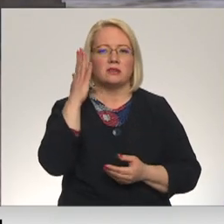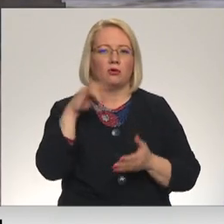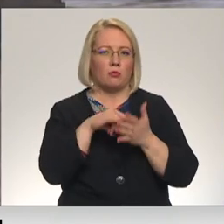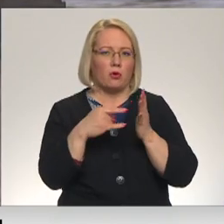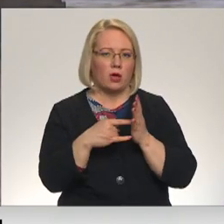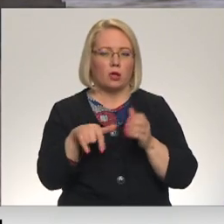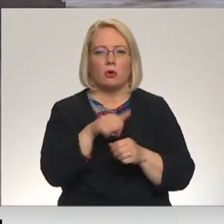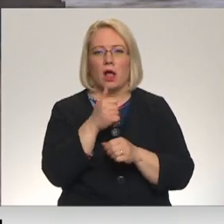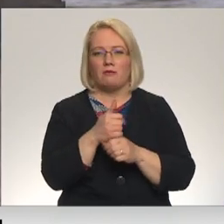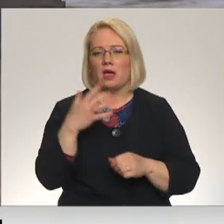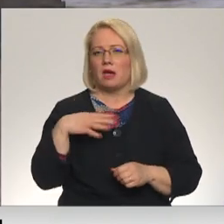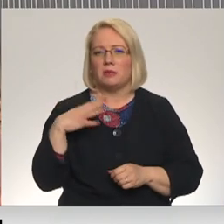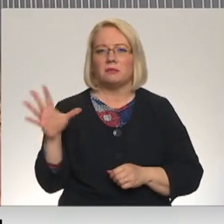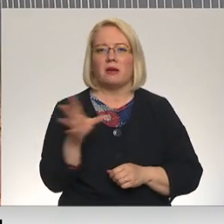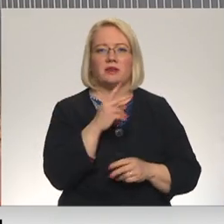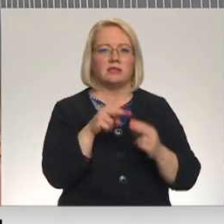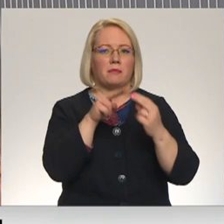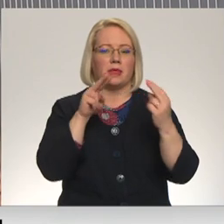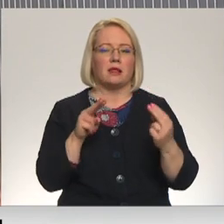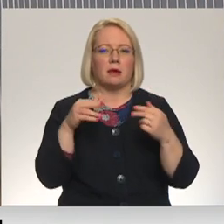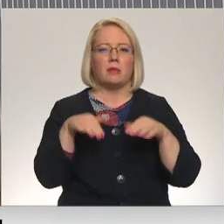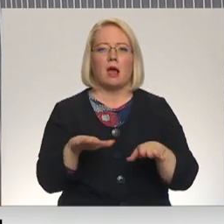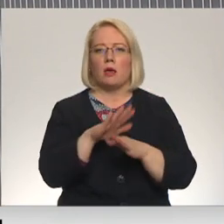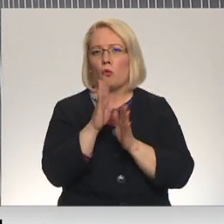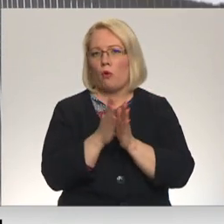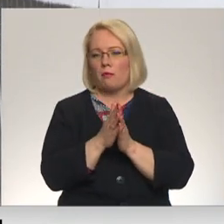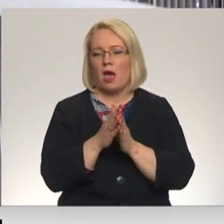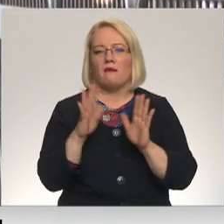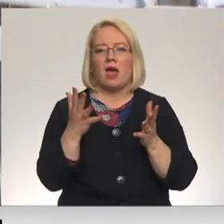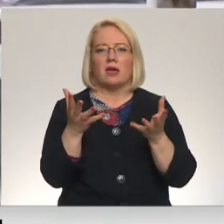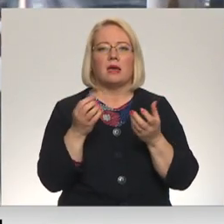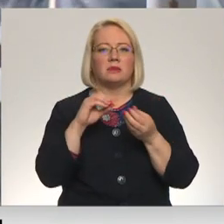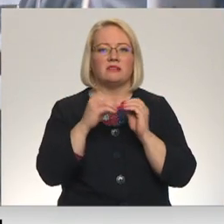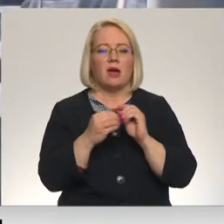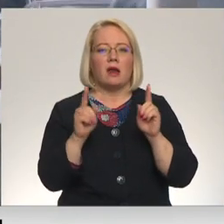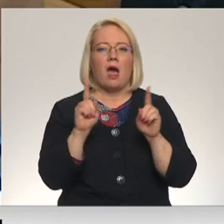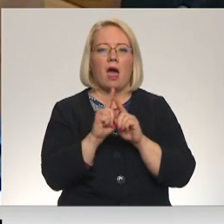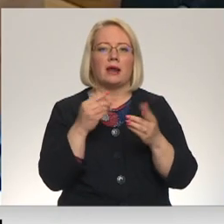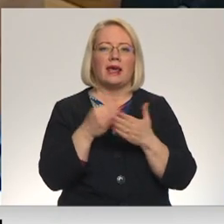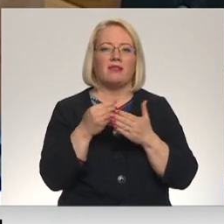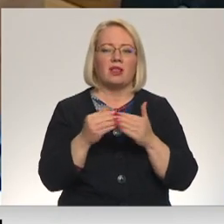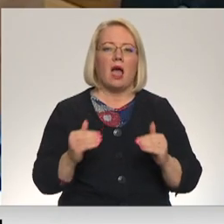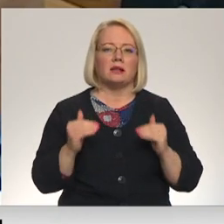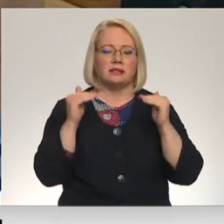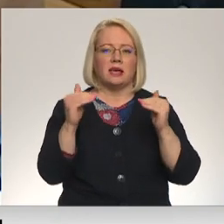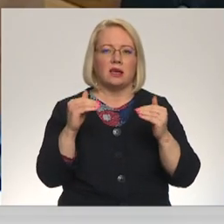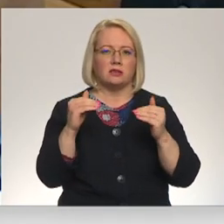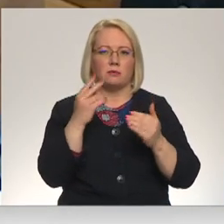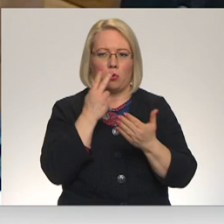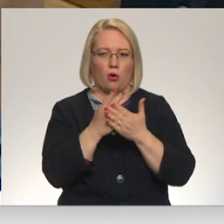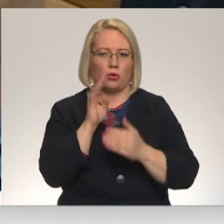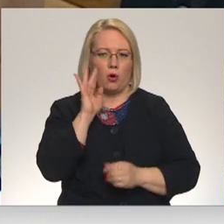Galveniem, kāpēc par visiem tiltiem jālēm kopā un vai ņemtas vērā inflācijas prognozes. Lai jūs padomājat par